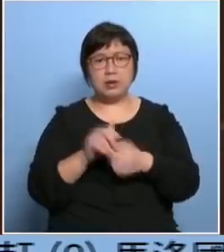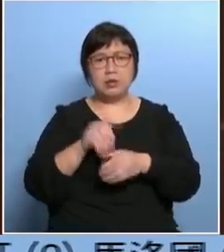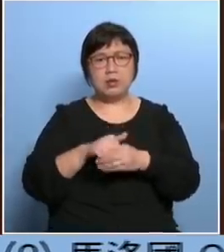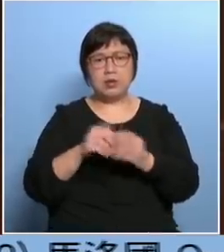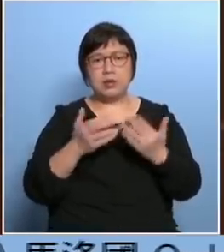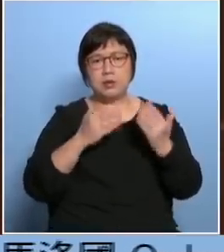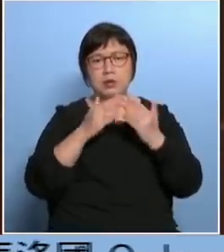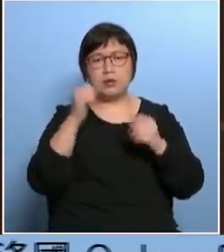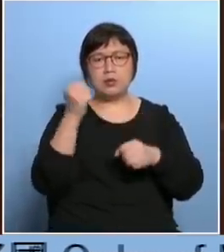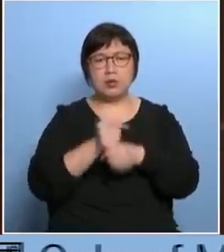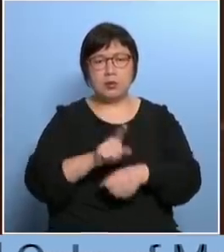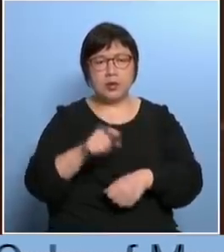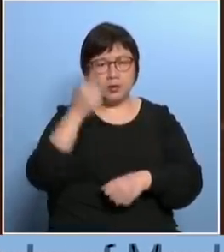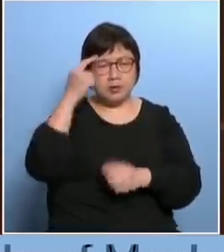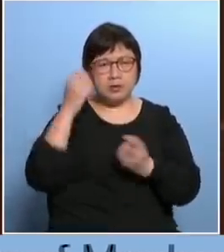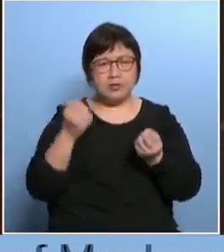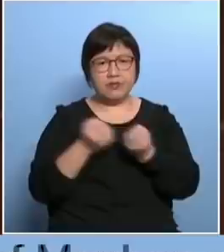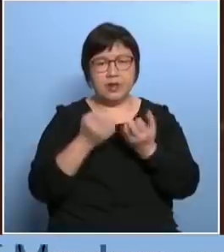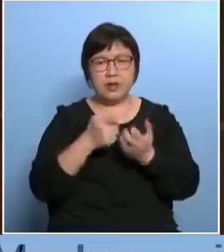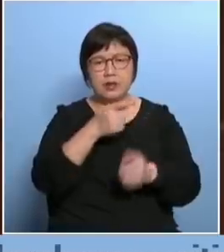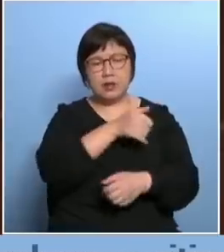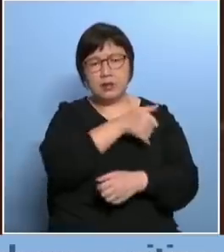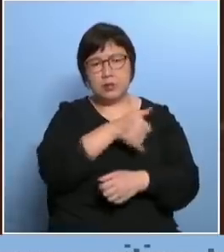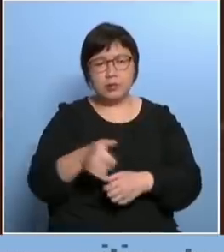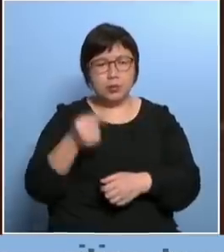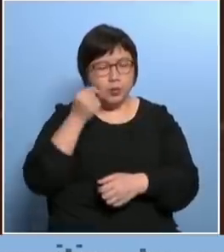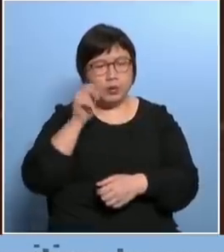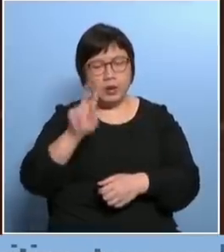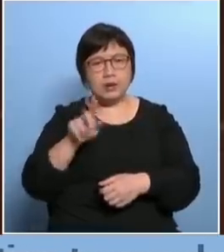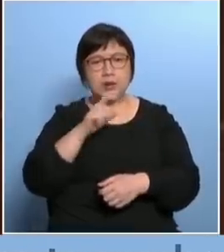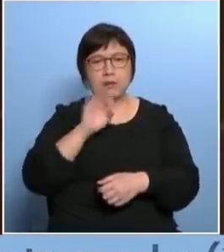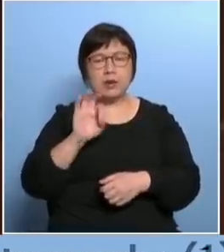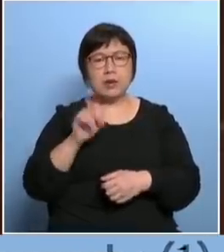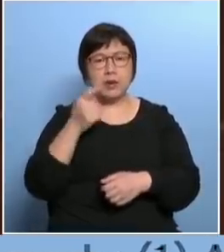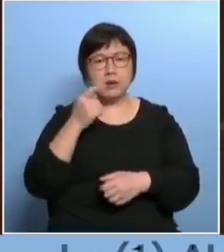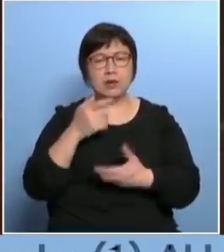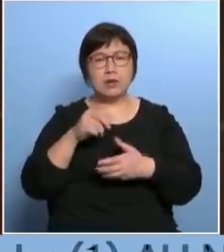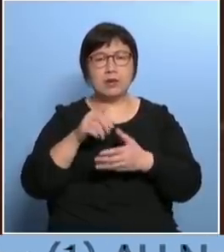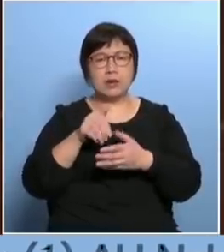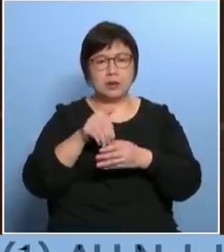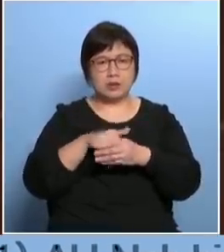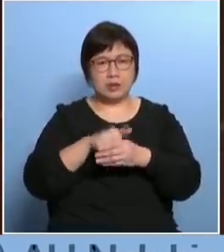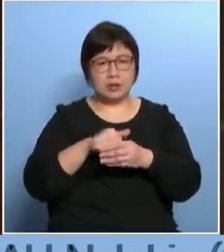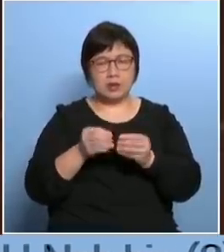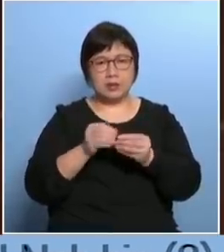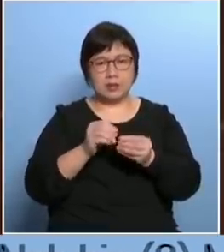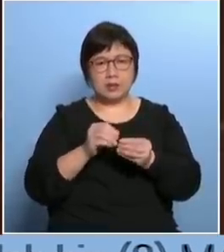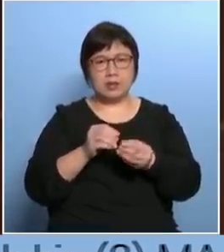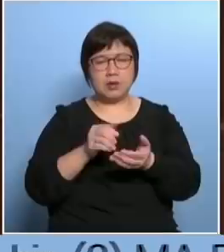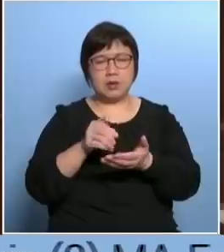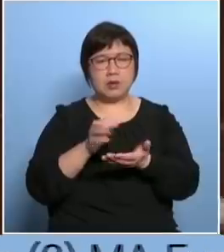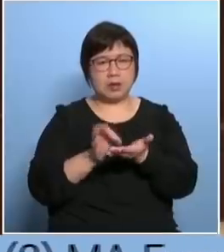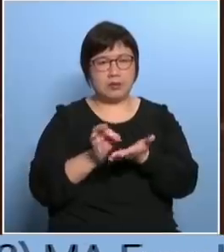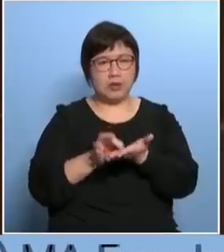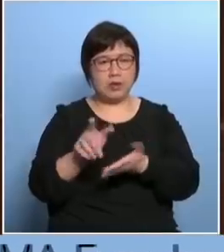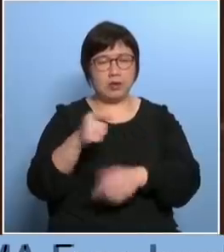究做什么你知不知发生了这些问题你们有没有下去看过虽然你说票站那些很多都是不是全职的他们都是兼职的公务员